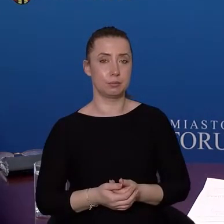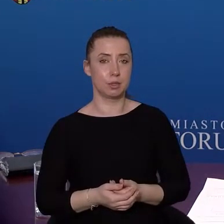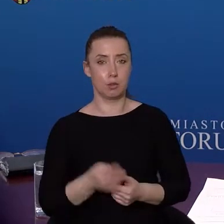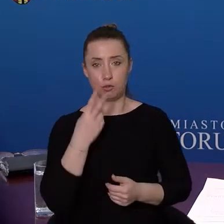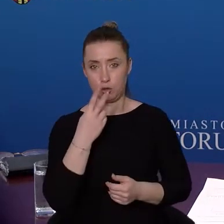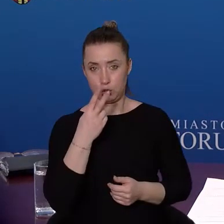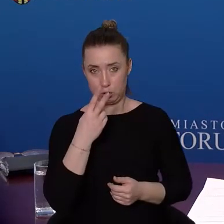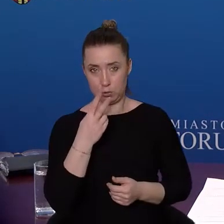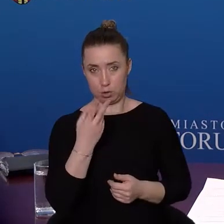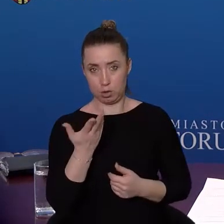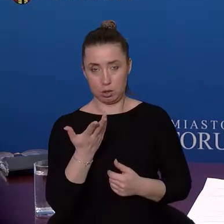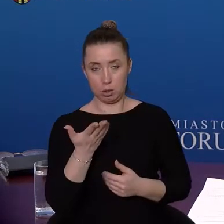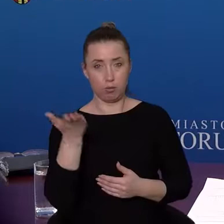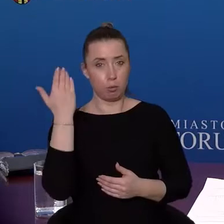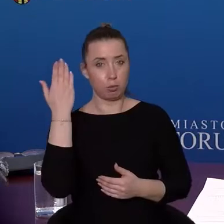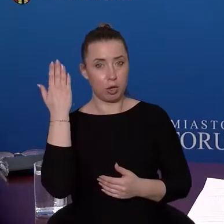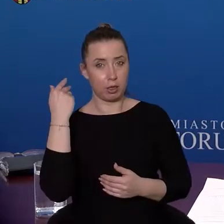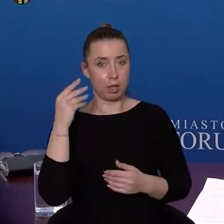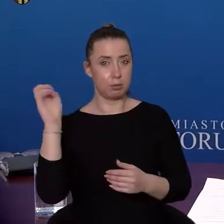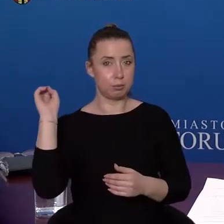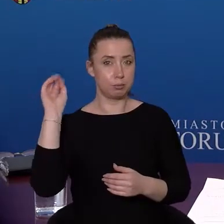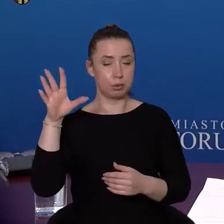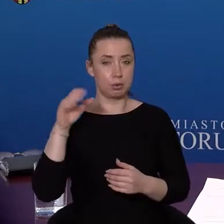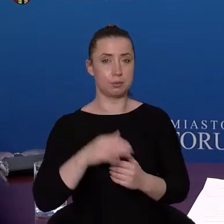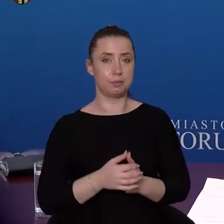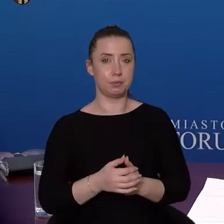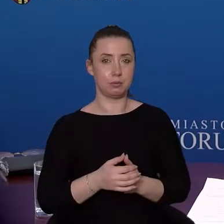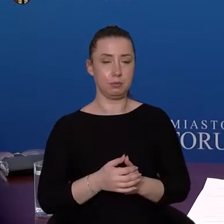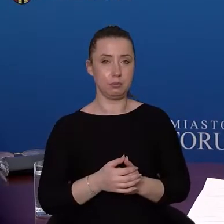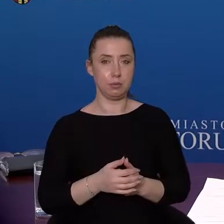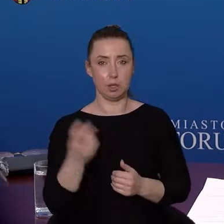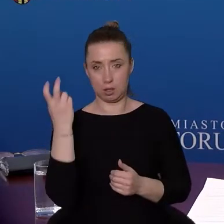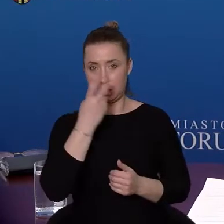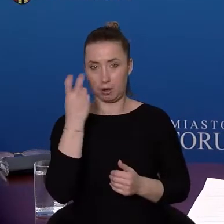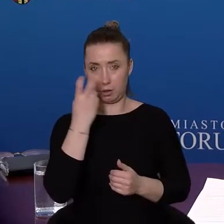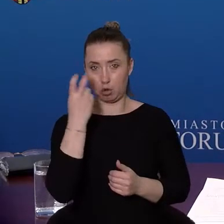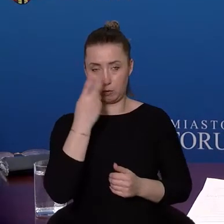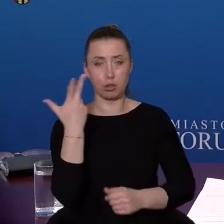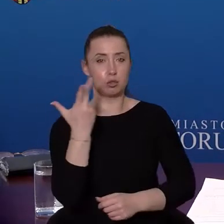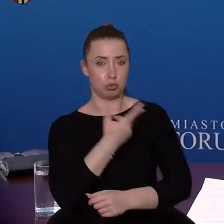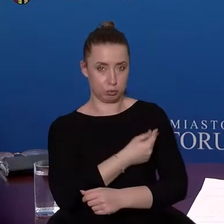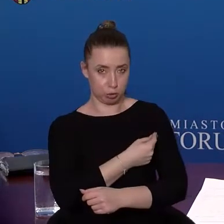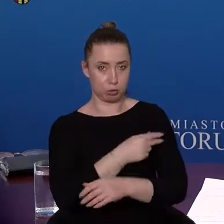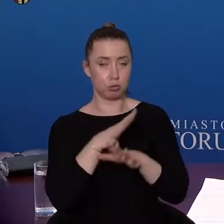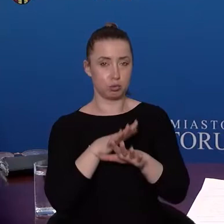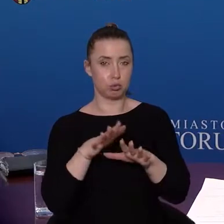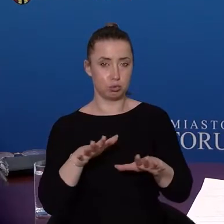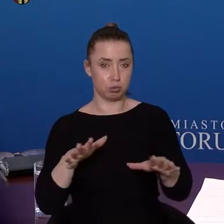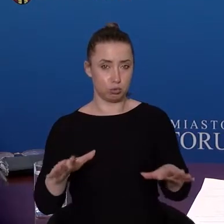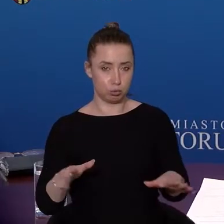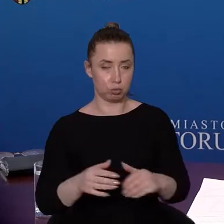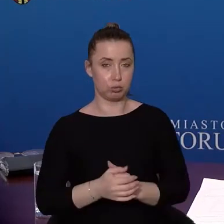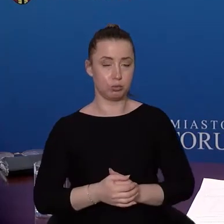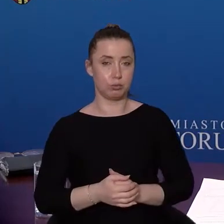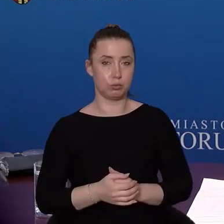jak widać w poprzednim snajdzie, to widzieliśmy, że zainteresowanie jest tymi szczepionkami.